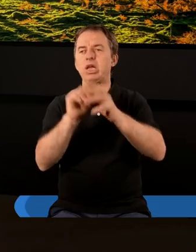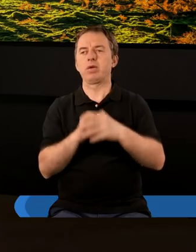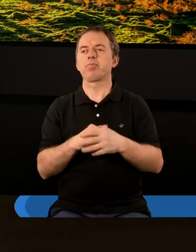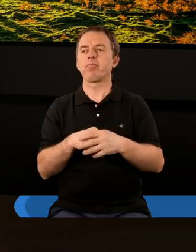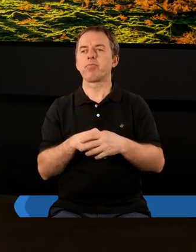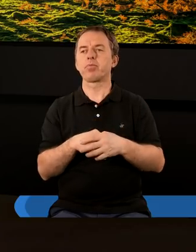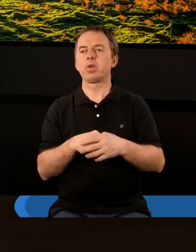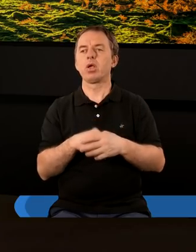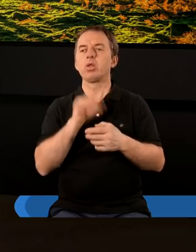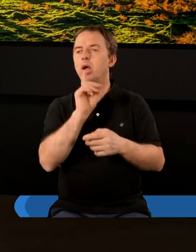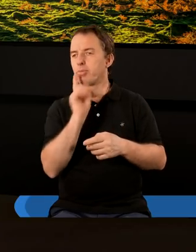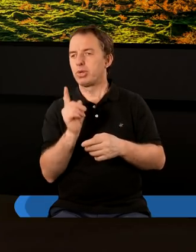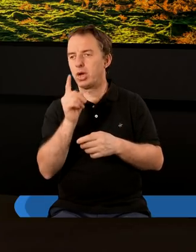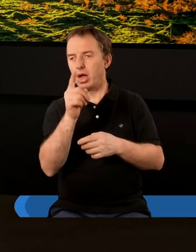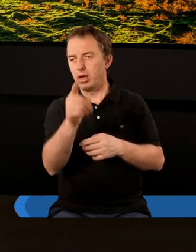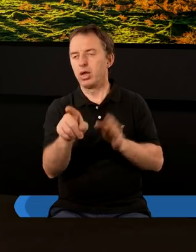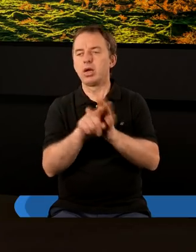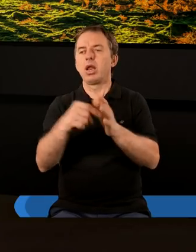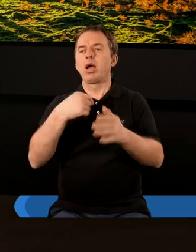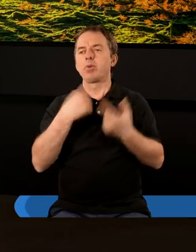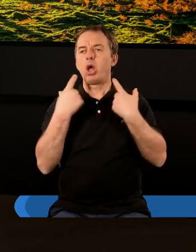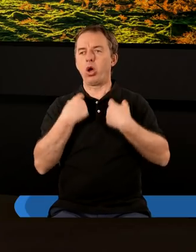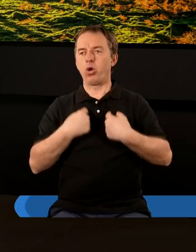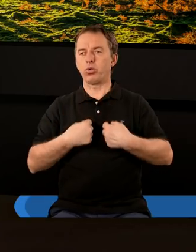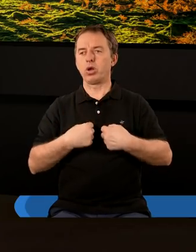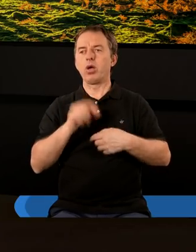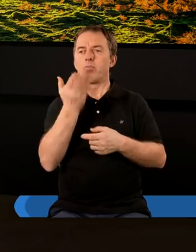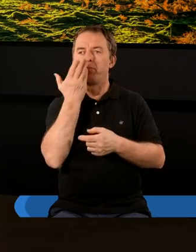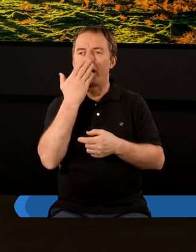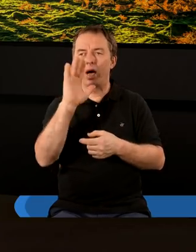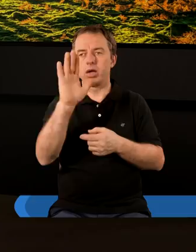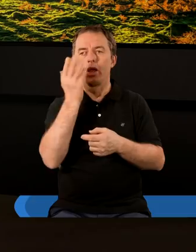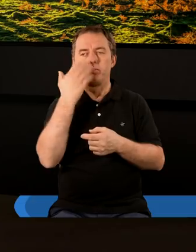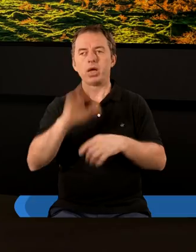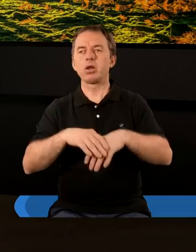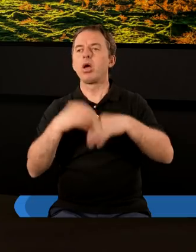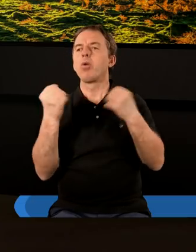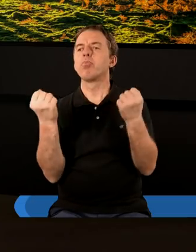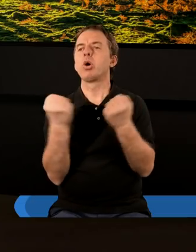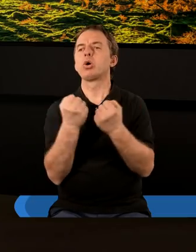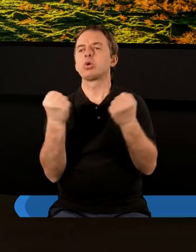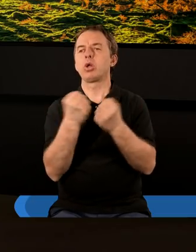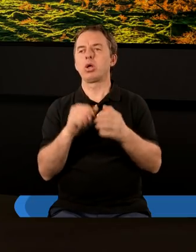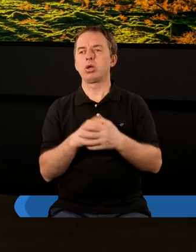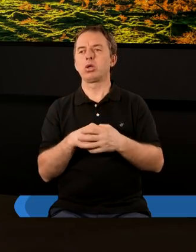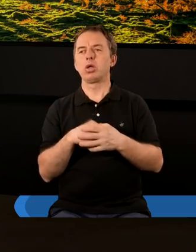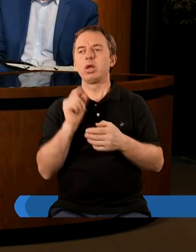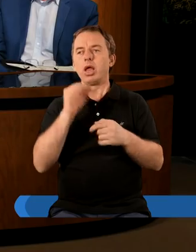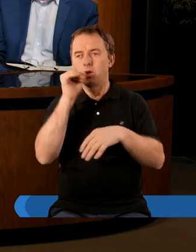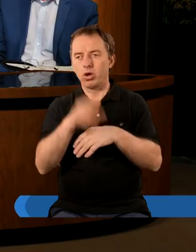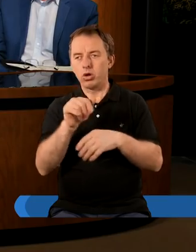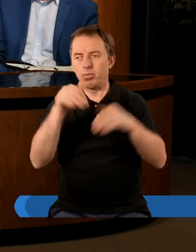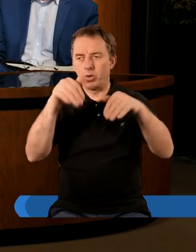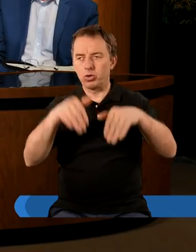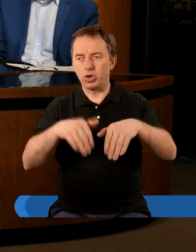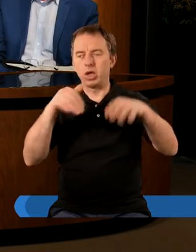i to przesłanie dla mnie osobiście z tego listu bije bardzo bardzo mocno najgorsze